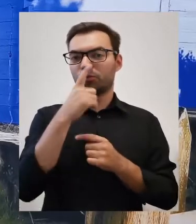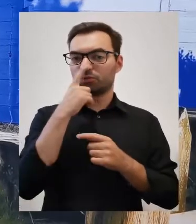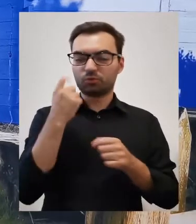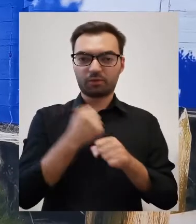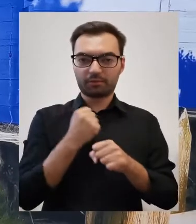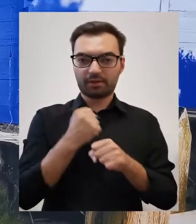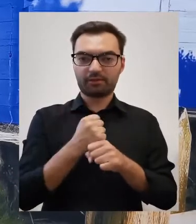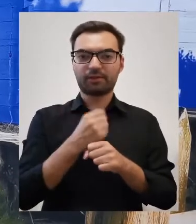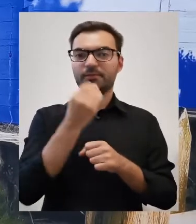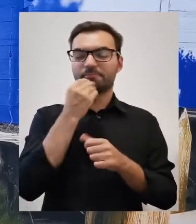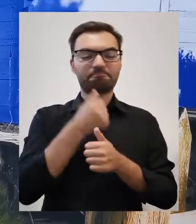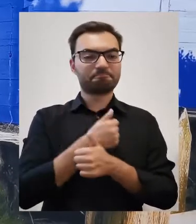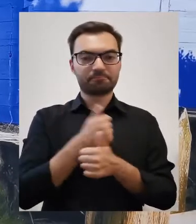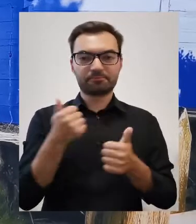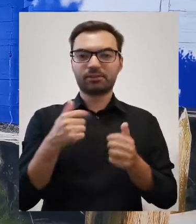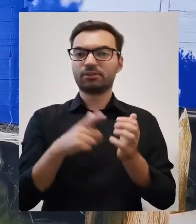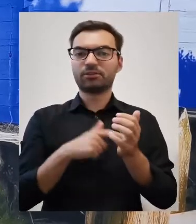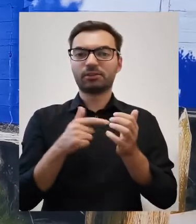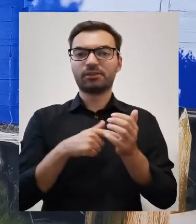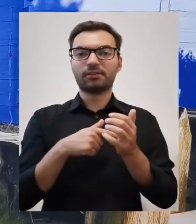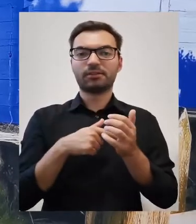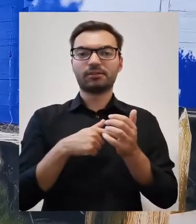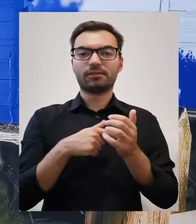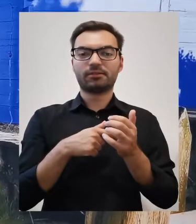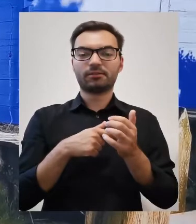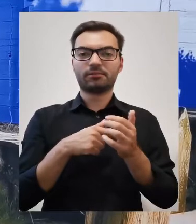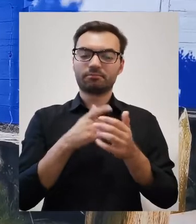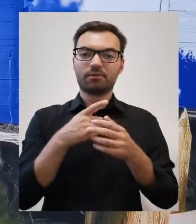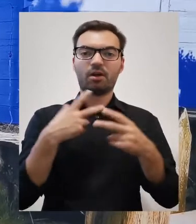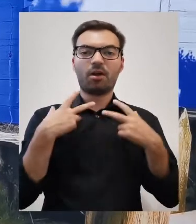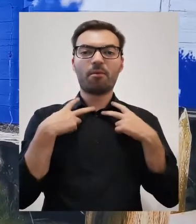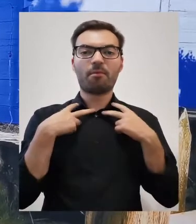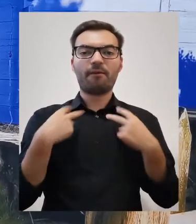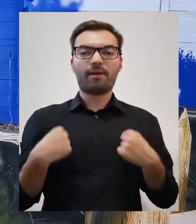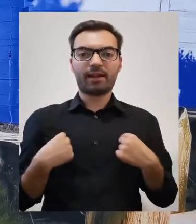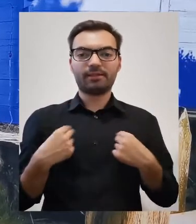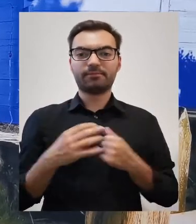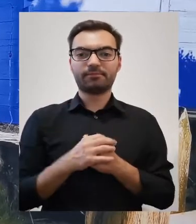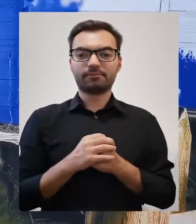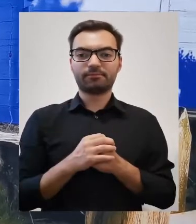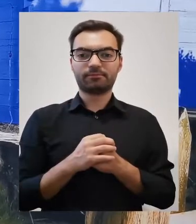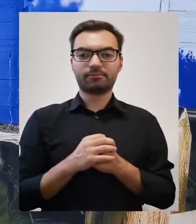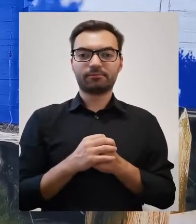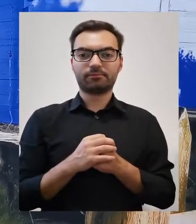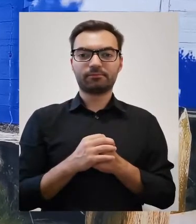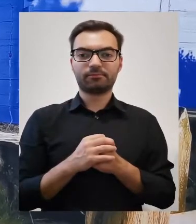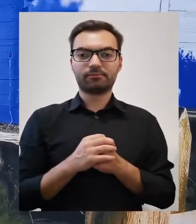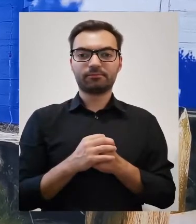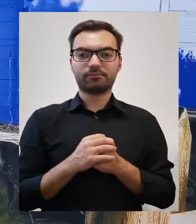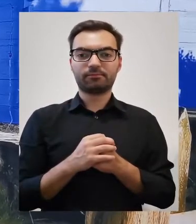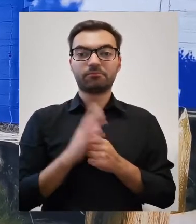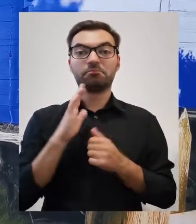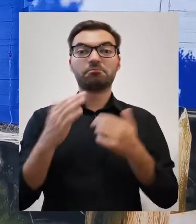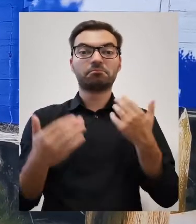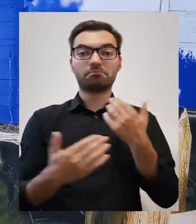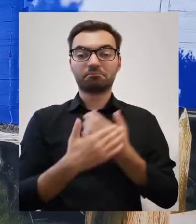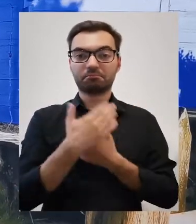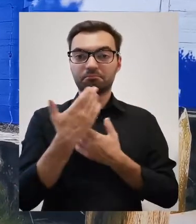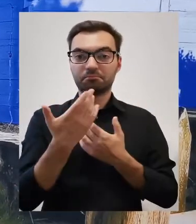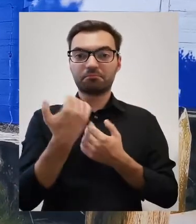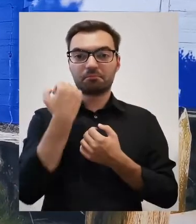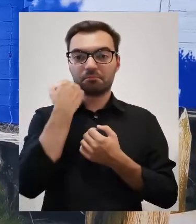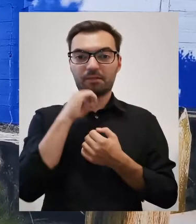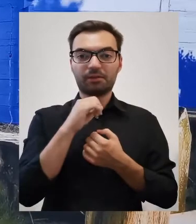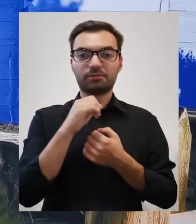Świetnie pracowali, świetnie się odżywiali, najczęściej zresztą byli protestantami, no i jak się